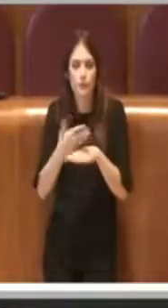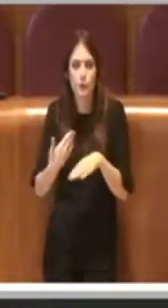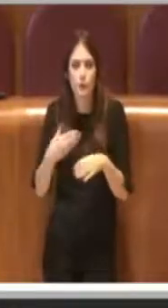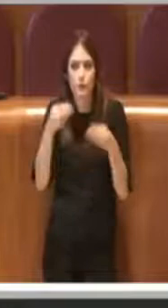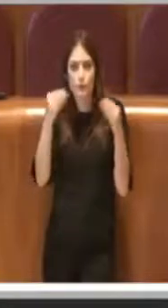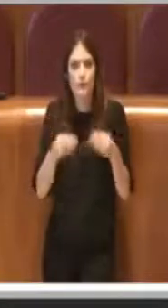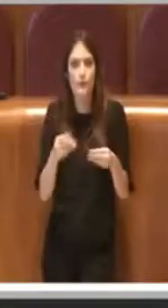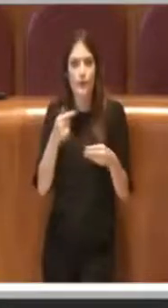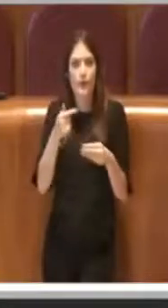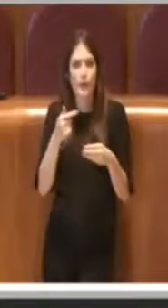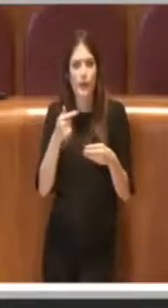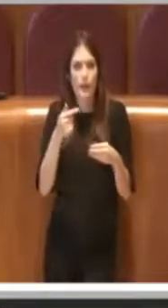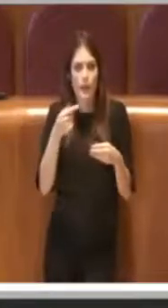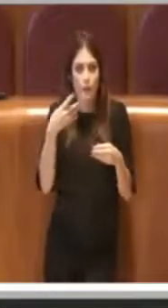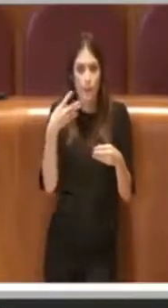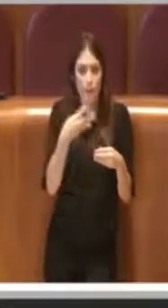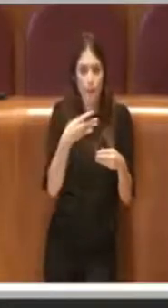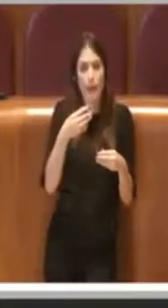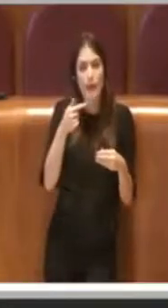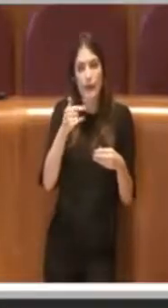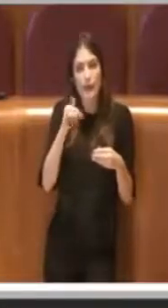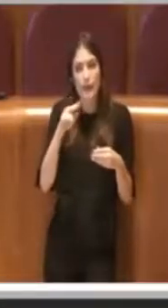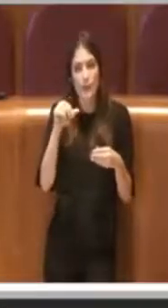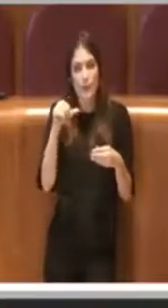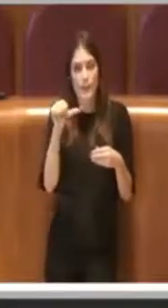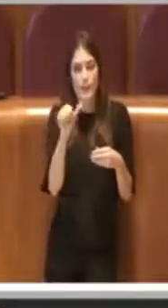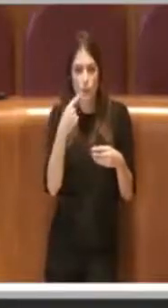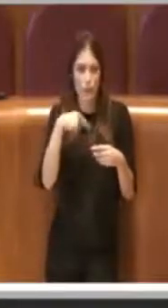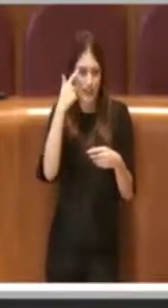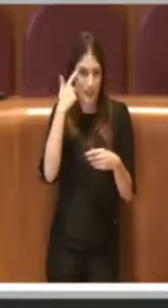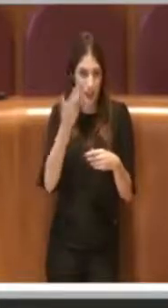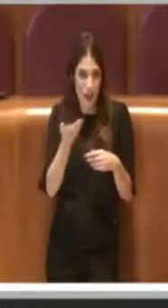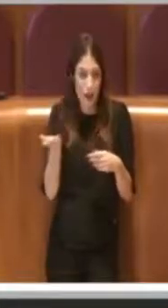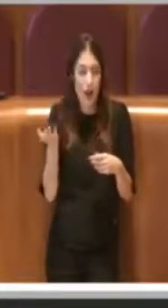piattaforma Microsoft Teams, come tutti sappiamo